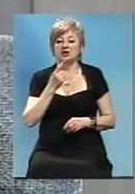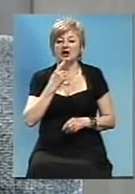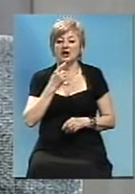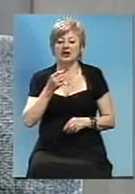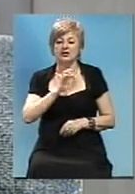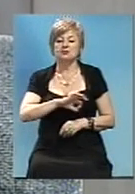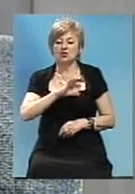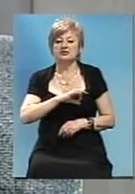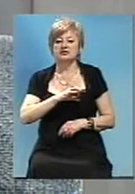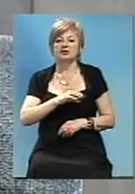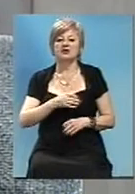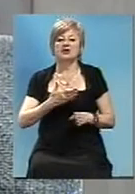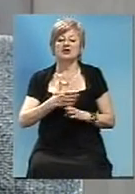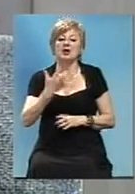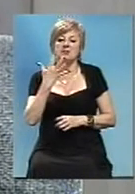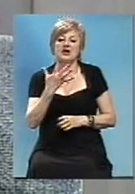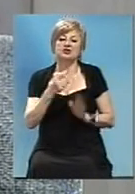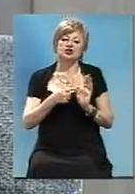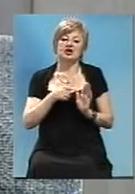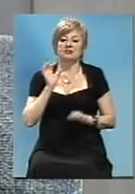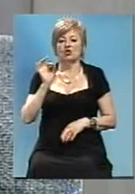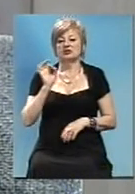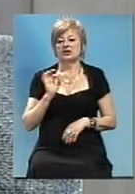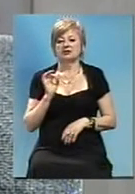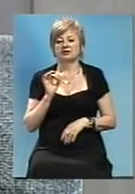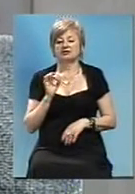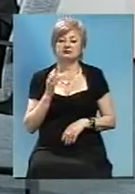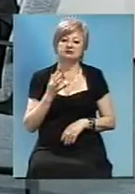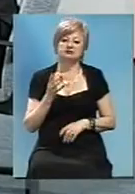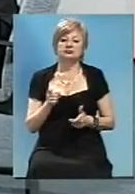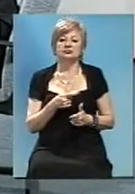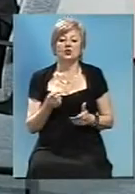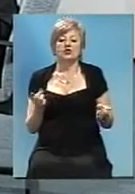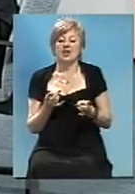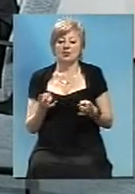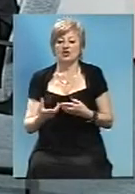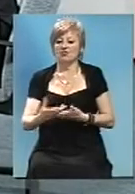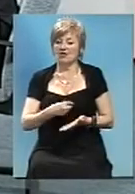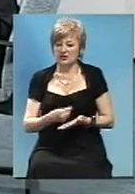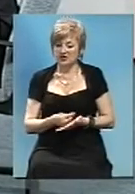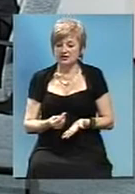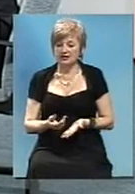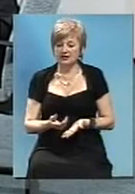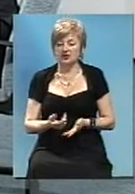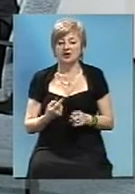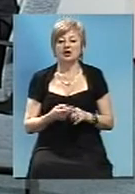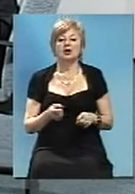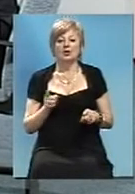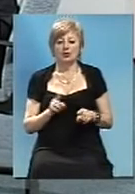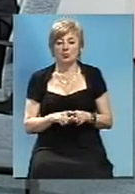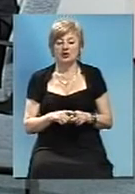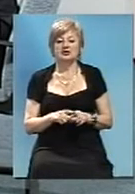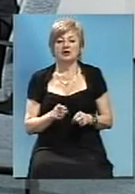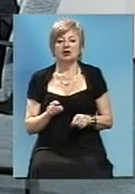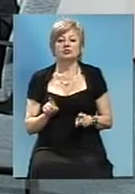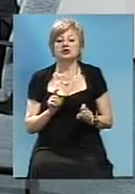выделили 56% від необхідного фінансування. Тому і так робимо